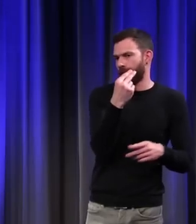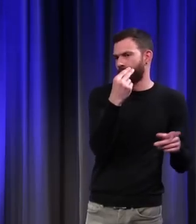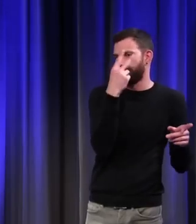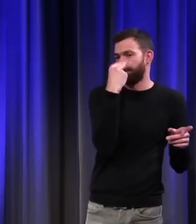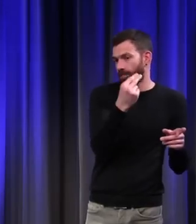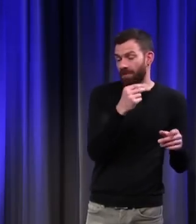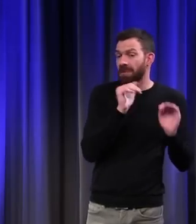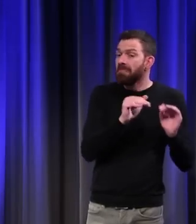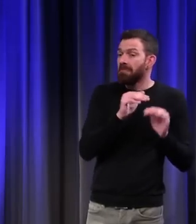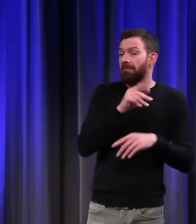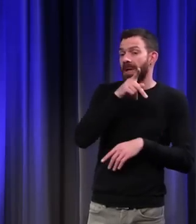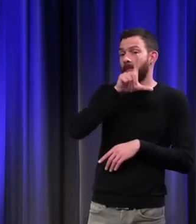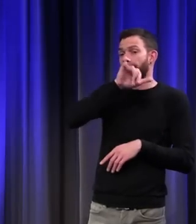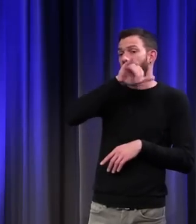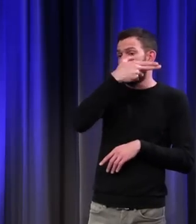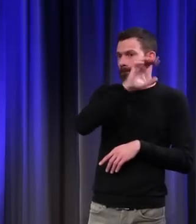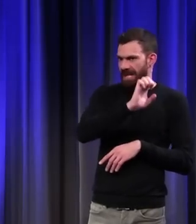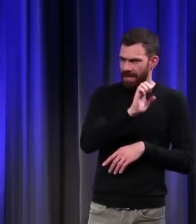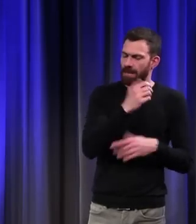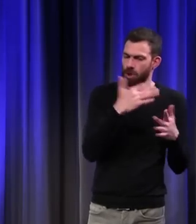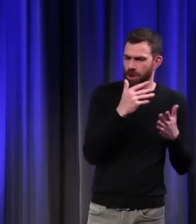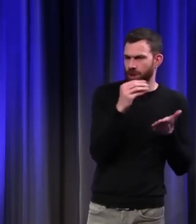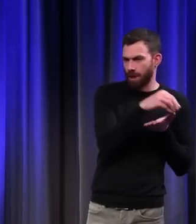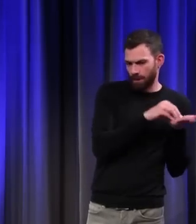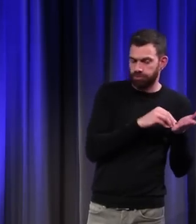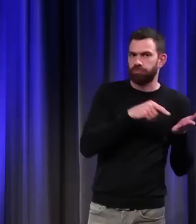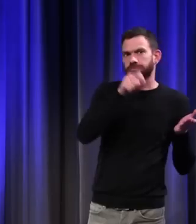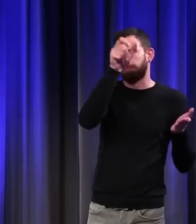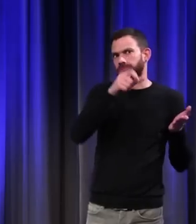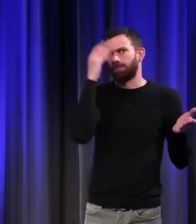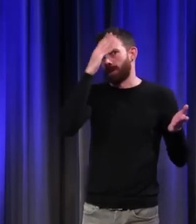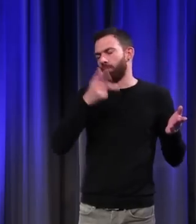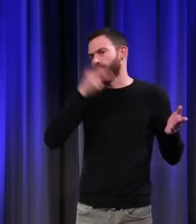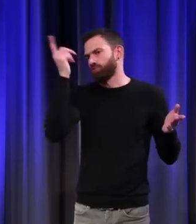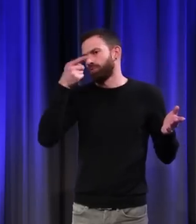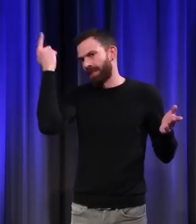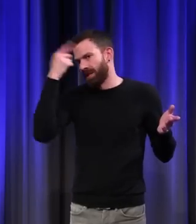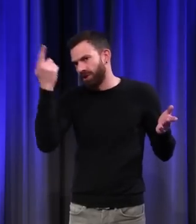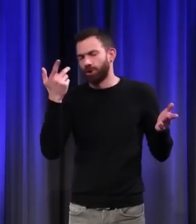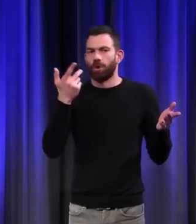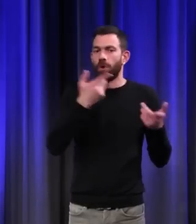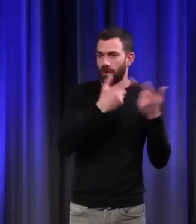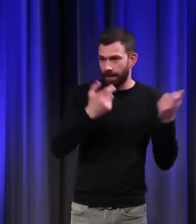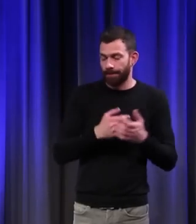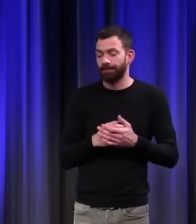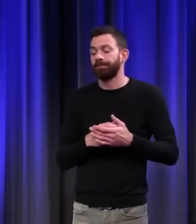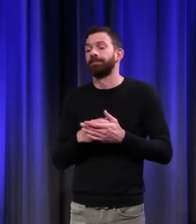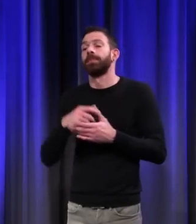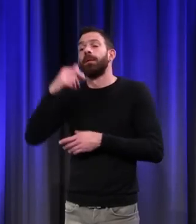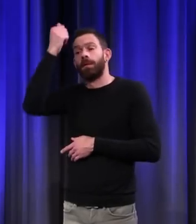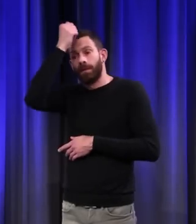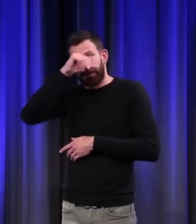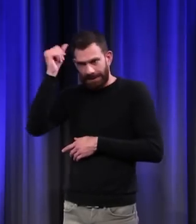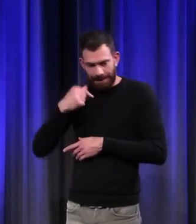Pline, même dans l'histoire naturelle, souligne déjà que c'est le plus intelligent de tous les animaux. Le christianisme part en guerre